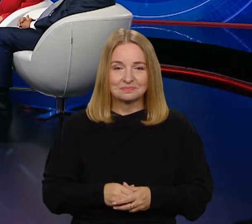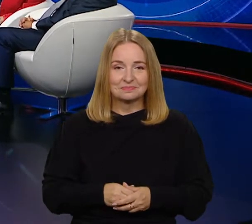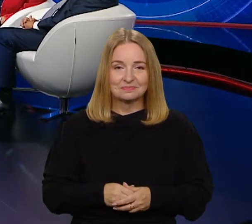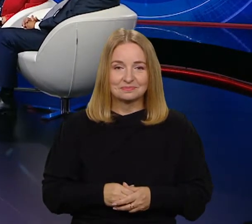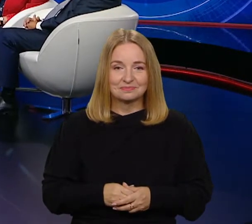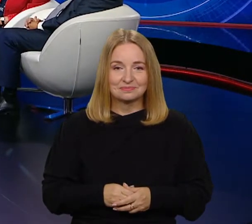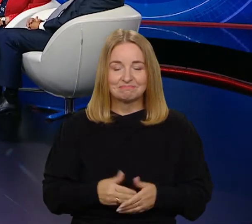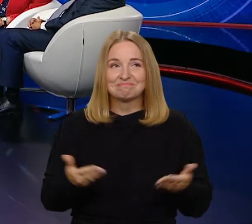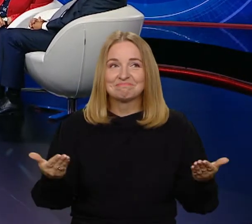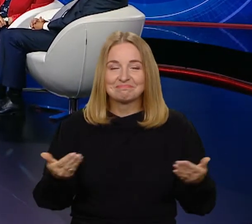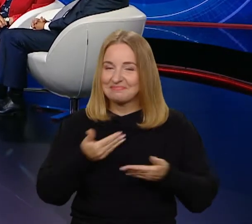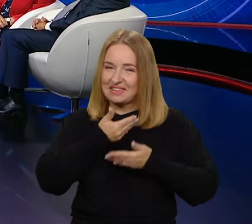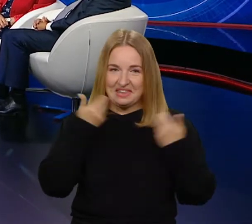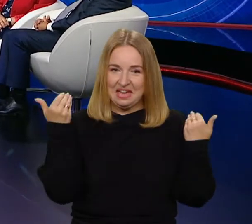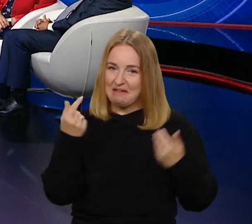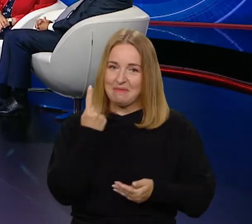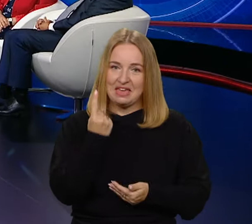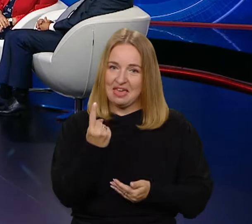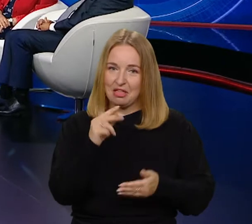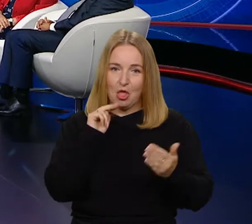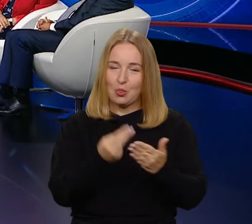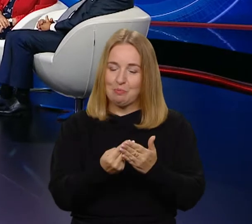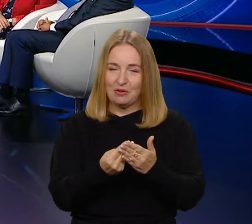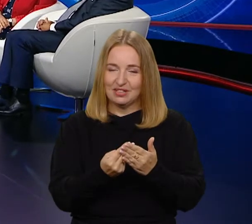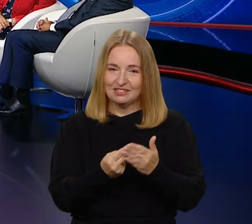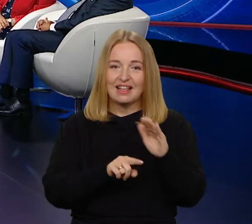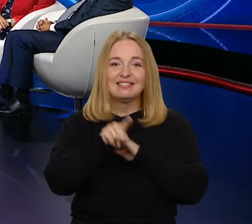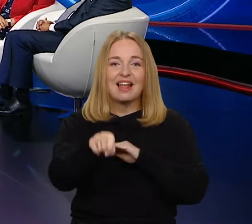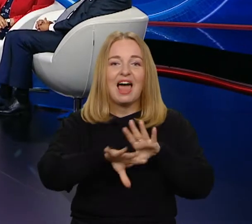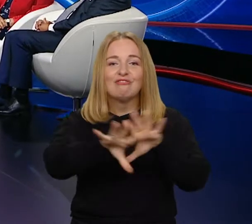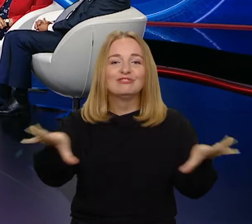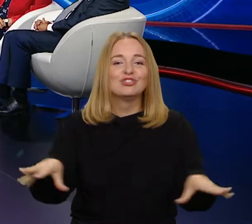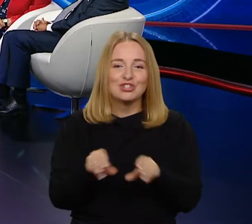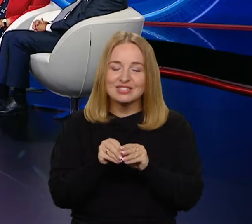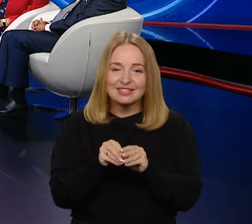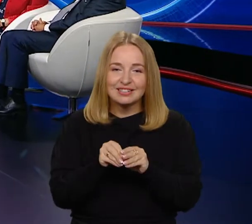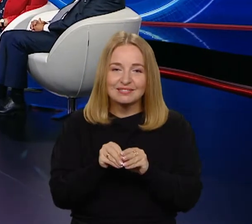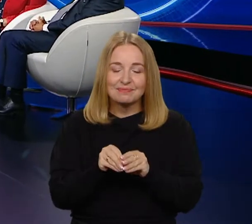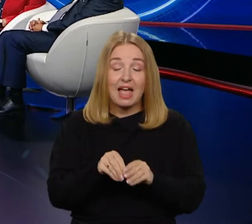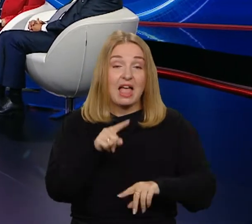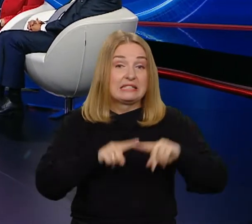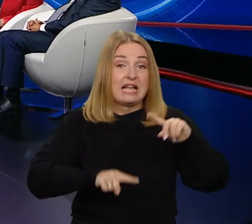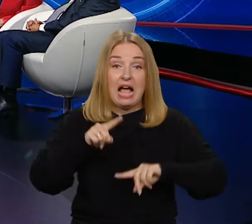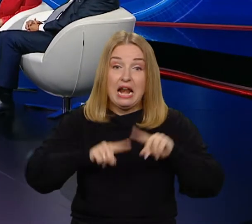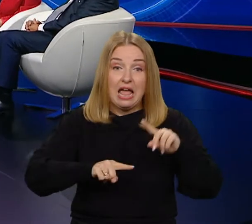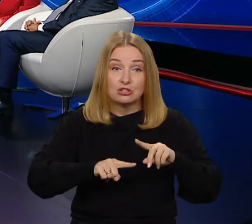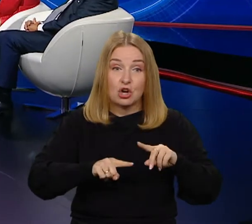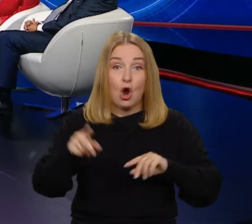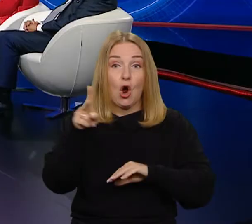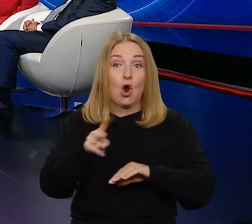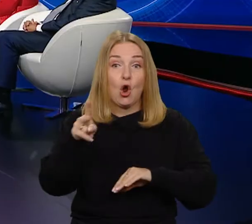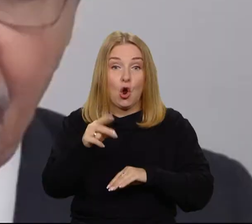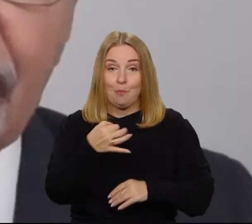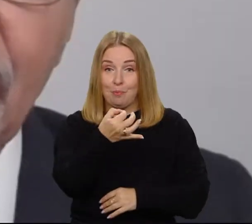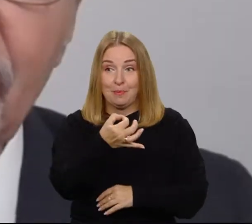Chyba nie ma jednej odpowiedzi, która wszystkich zadowoli i pewnie w zależności od tego, od kogo pytamy, to te odpowiedzi będą